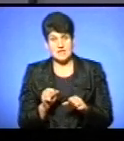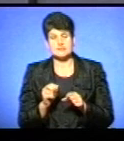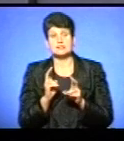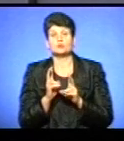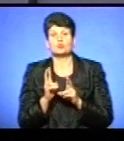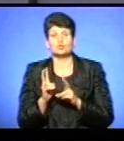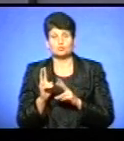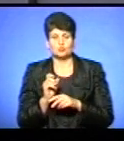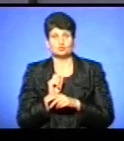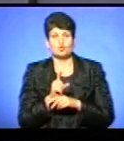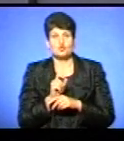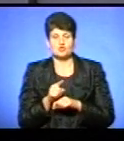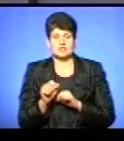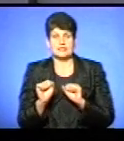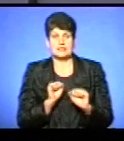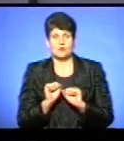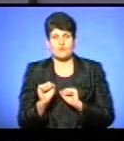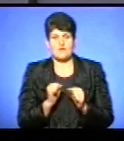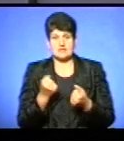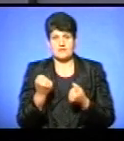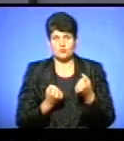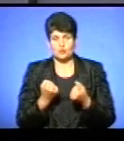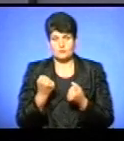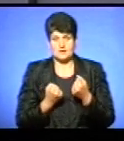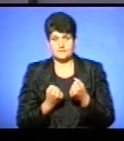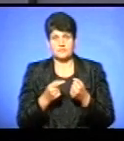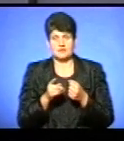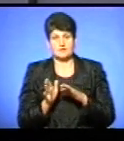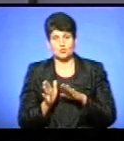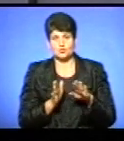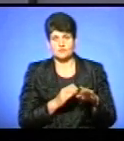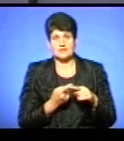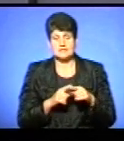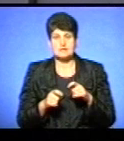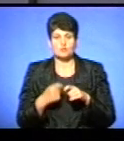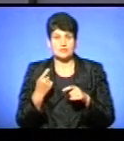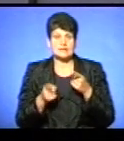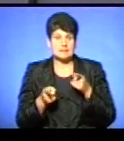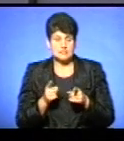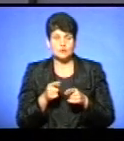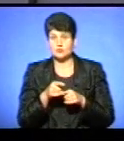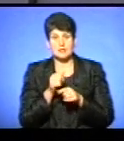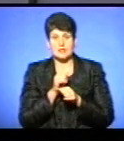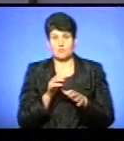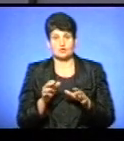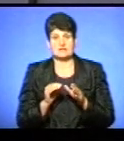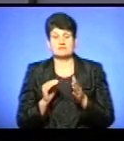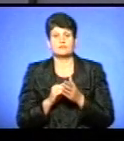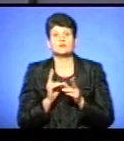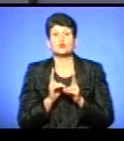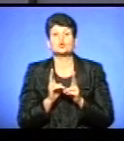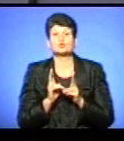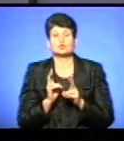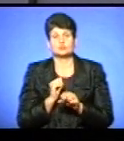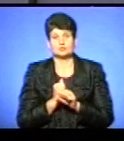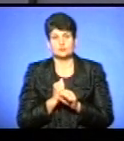власник доручив керувати автомобілем, і він усуває дане правопорушення, дійсно тоді не можна встановити, хто ж таки